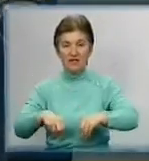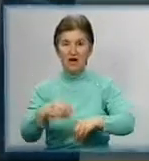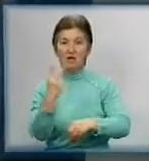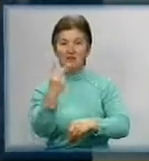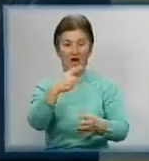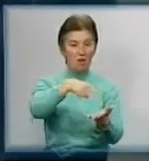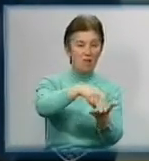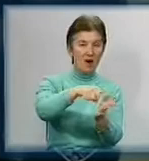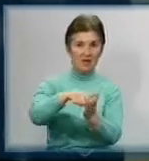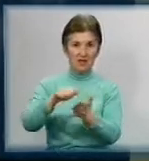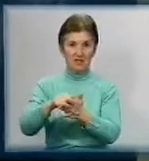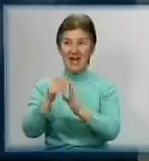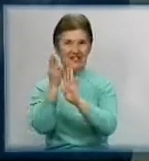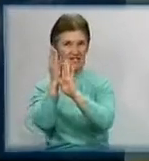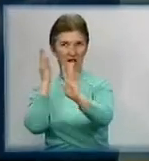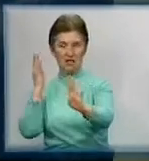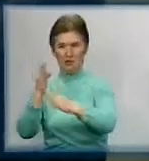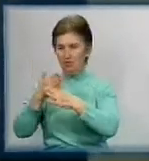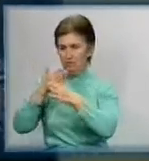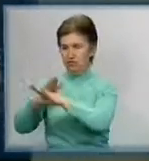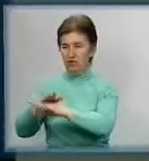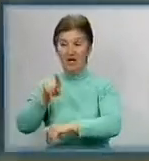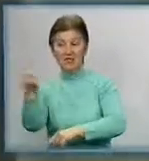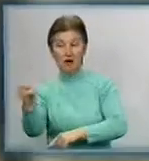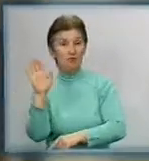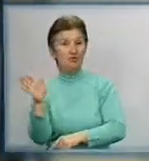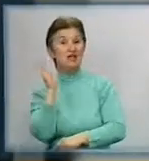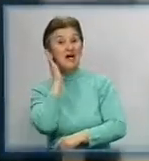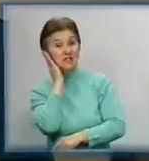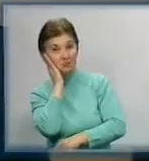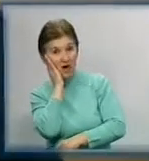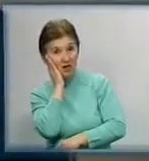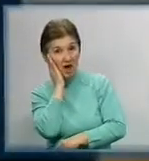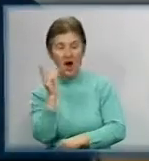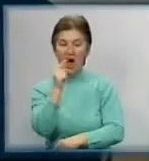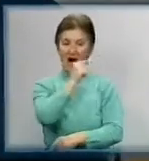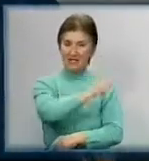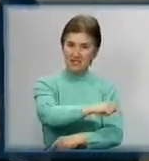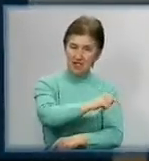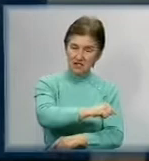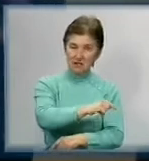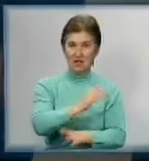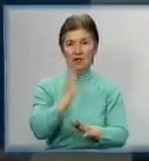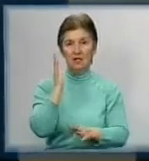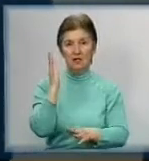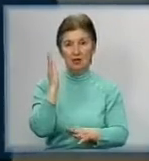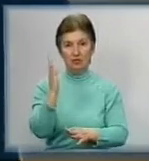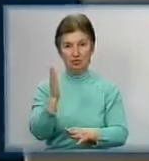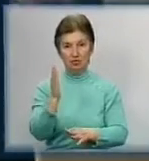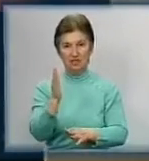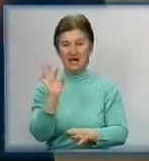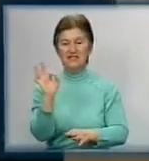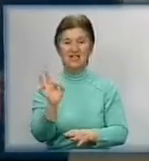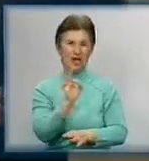Виробили стінку, щоб це було спальне поміщення. Тут виходить санузел